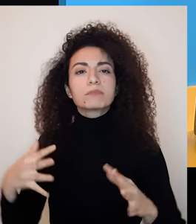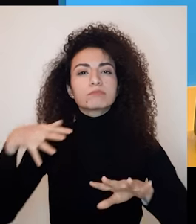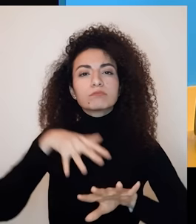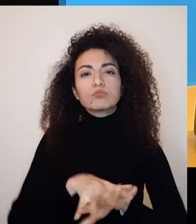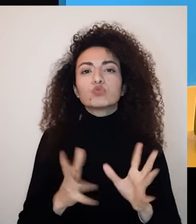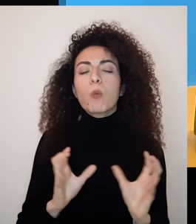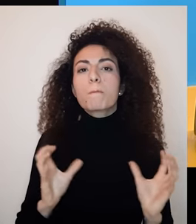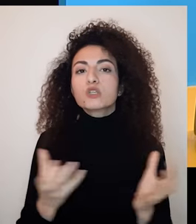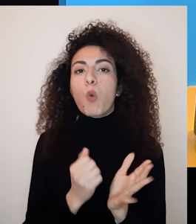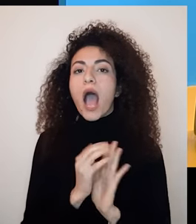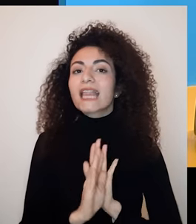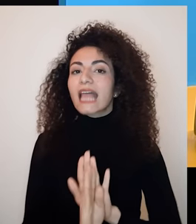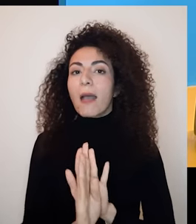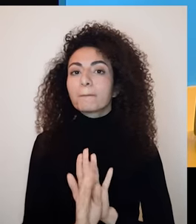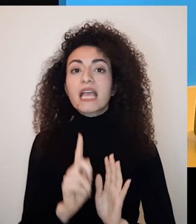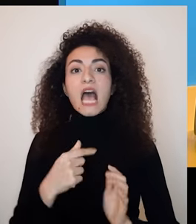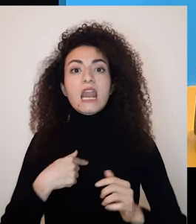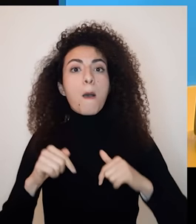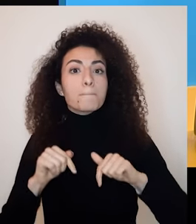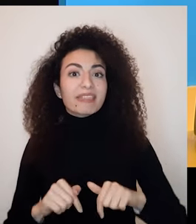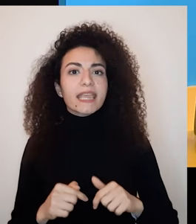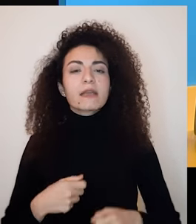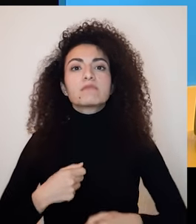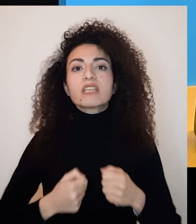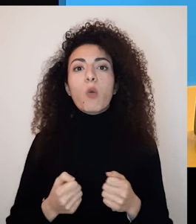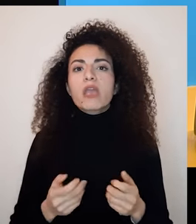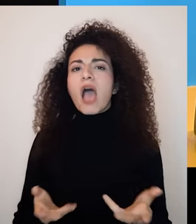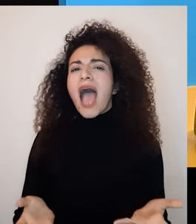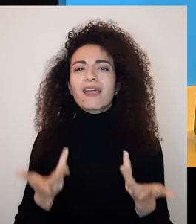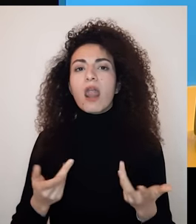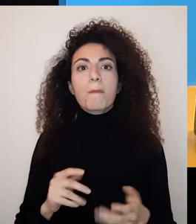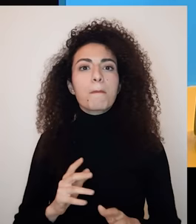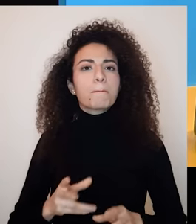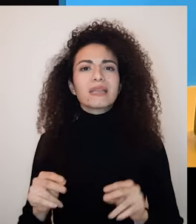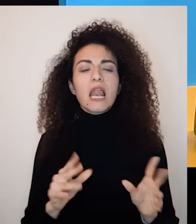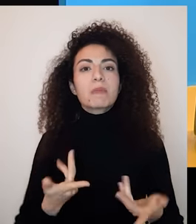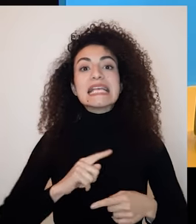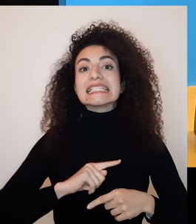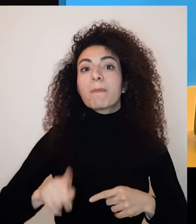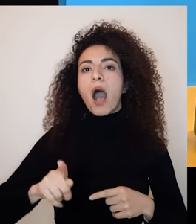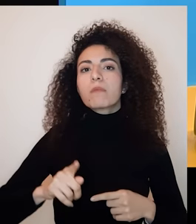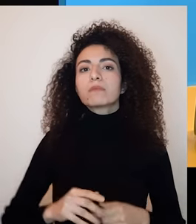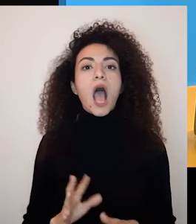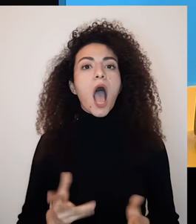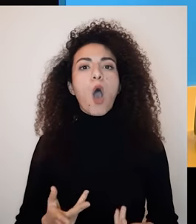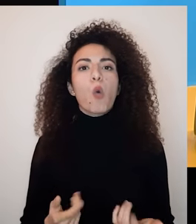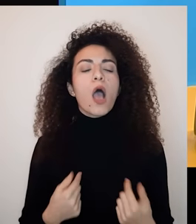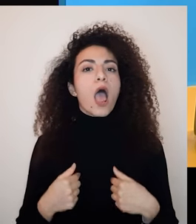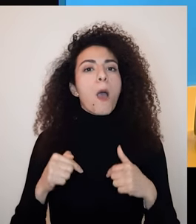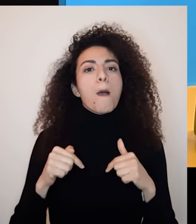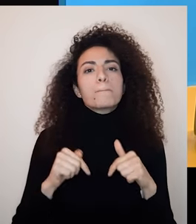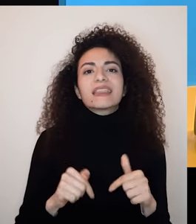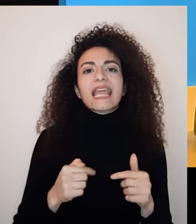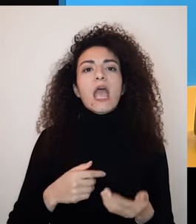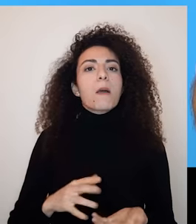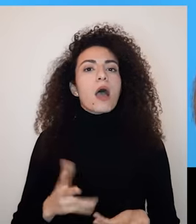وأخيراً الانضمام إلى جماعة داعمة مثلاً إذا كان لدي رغبة بالقيام بعمل ما مثل استعداد للمشاركة بسباق